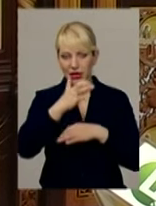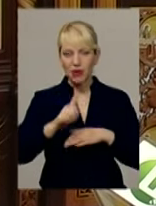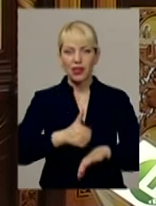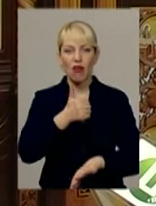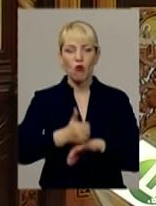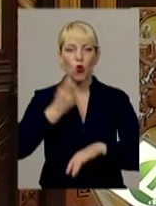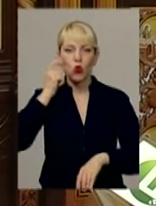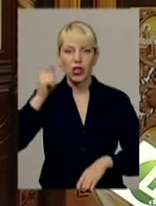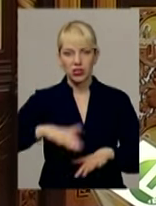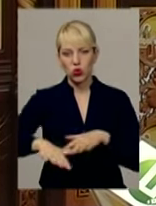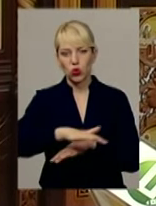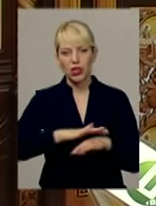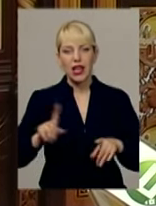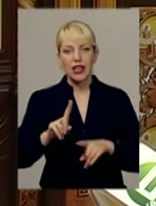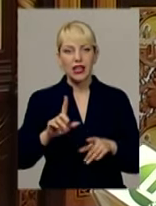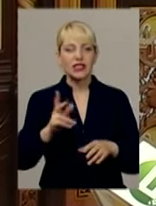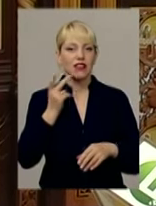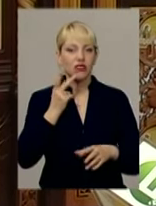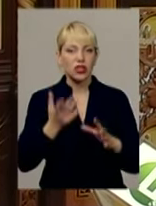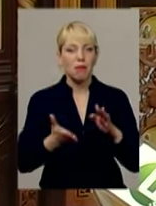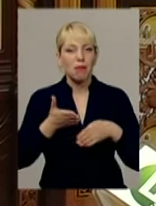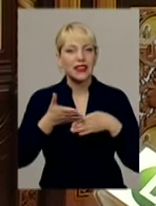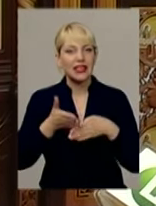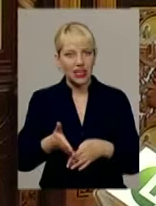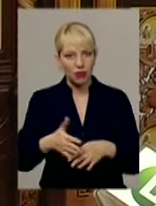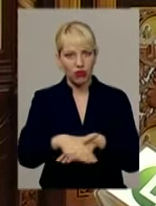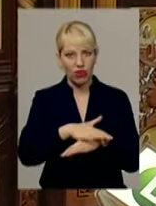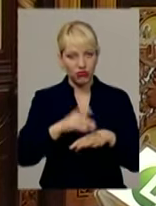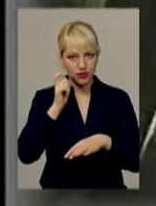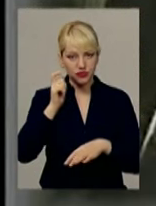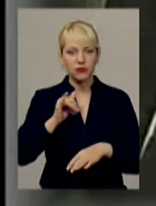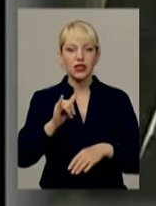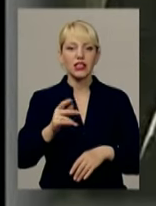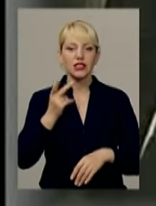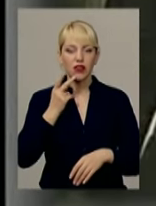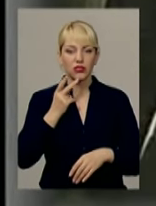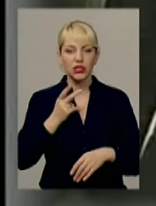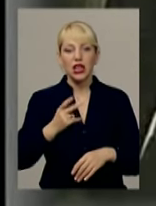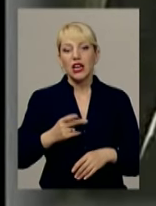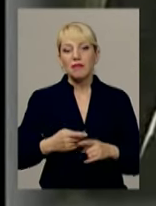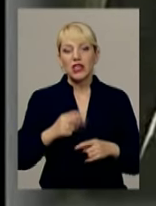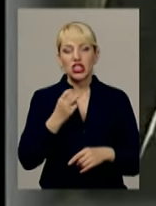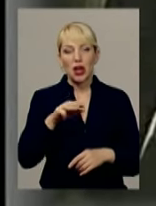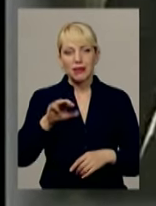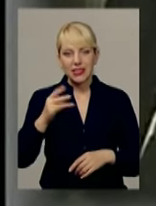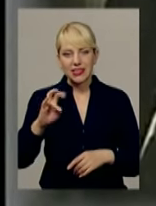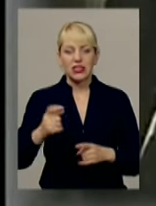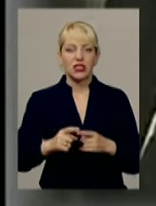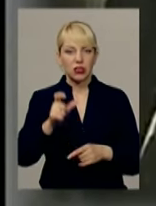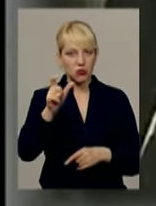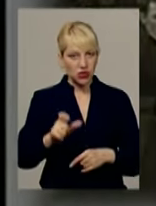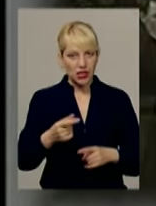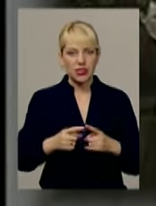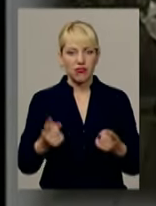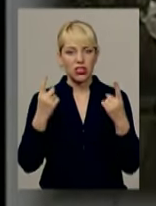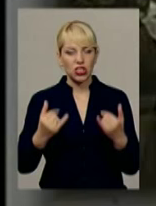підтримував, якому завжди допомагав, і він уособлював його. Постать Андрея Шептицького визначна не лише